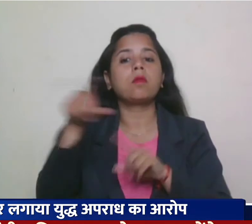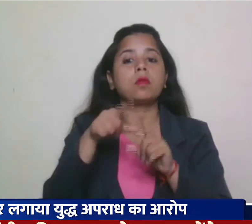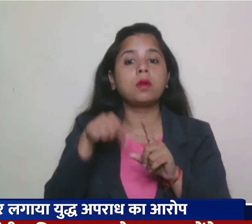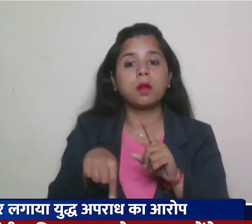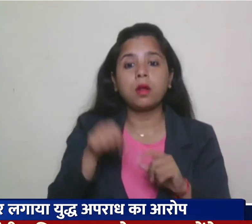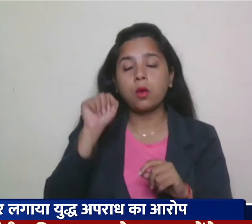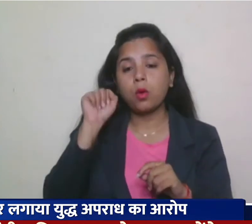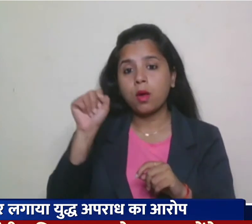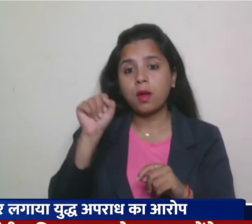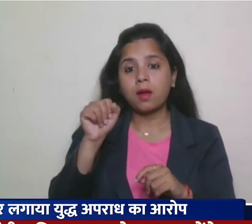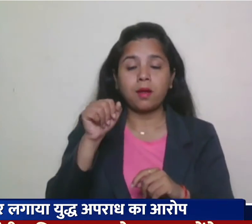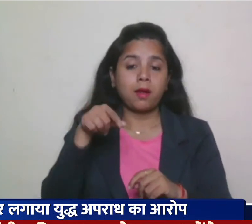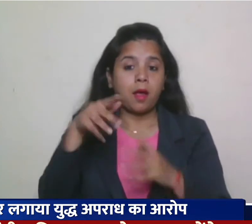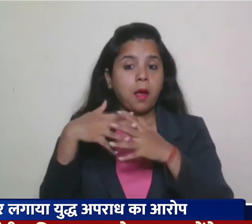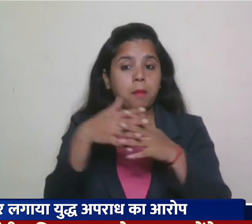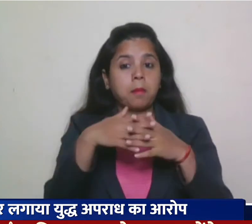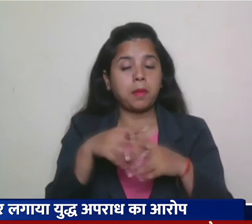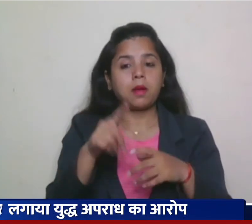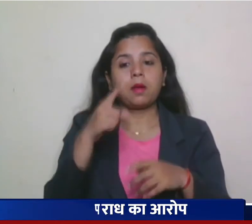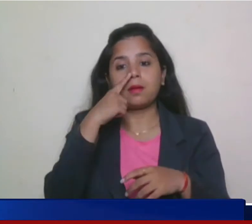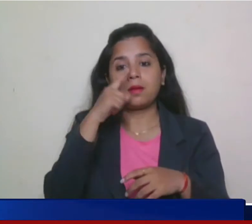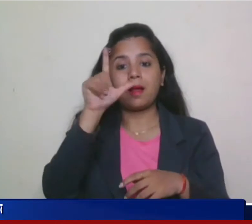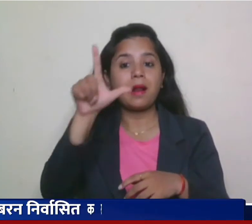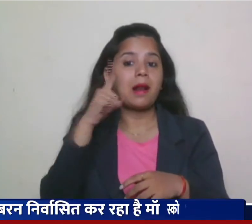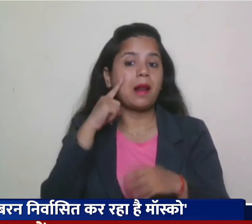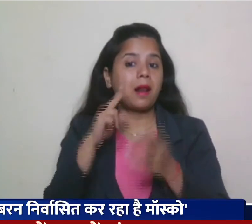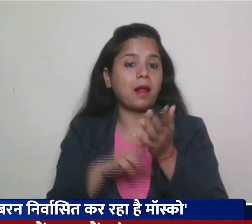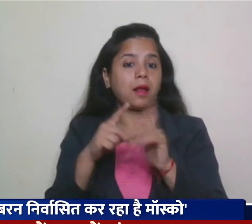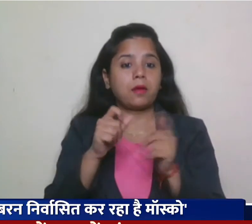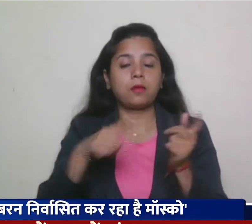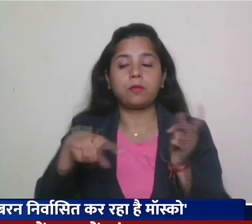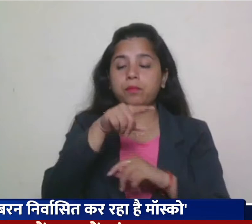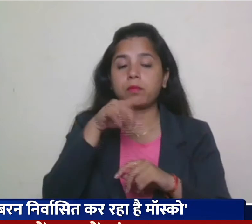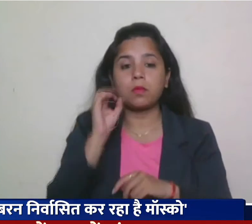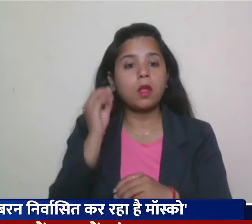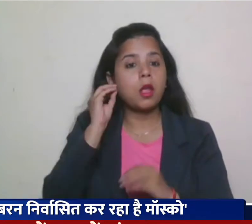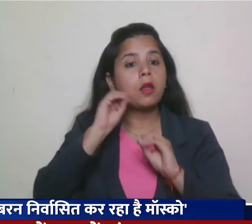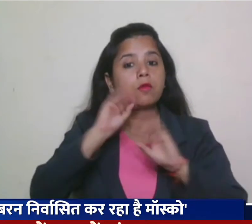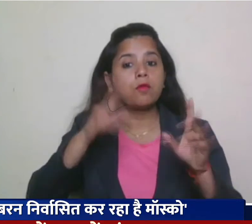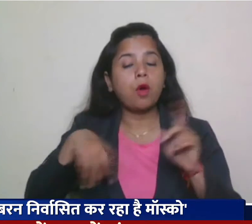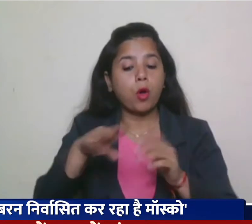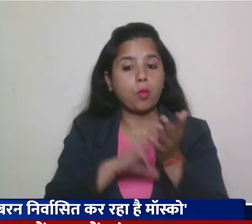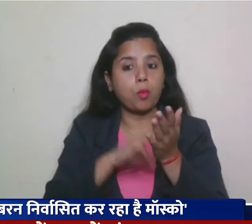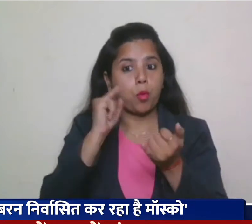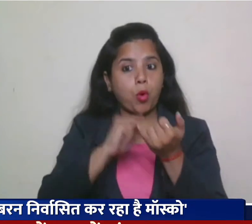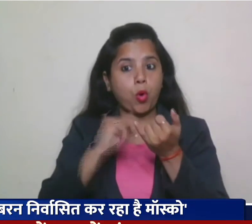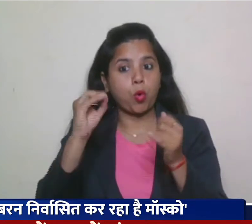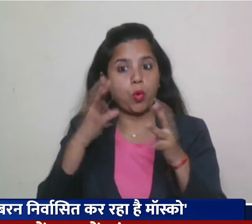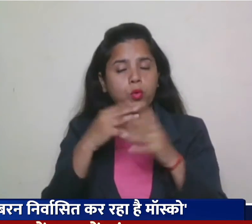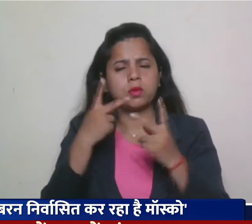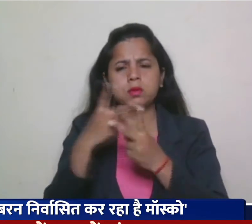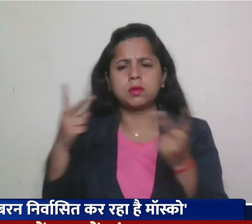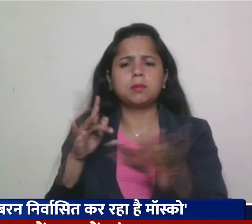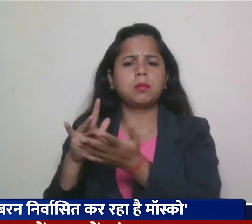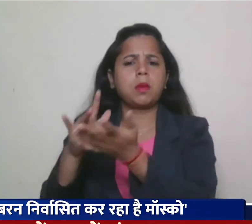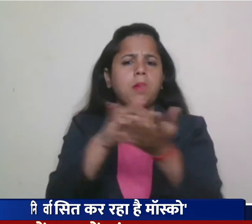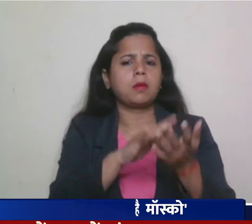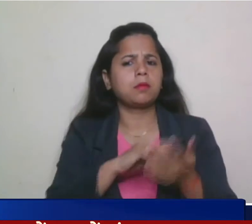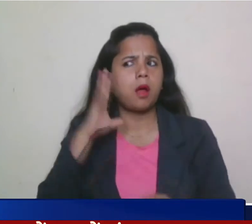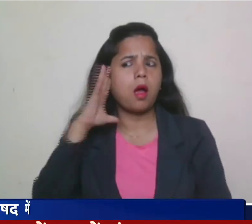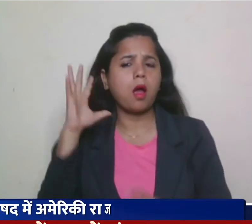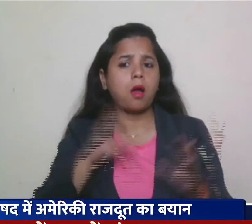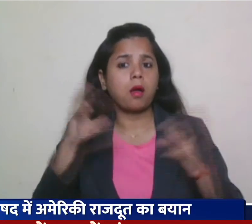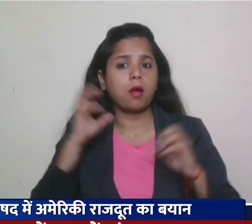लेंडा थॉमस गुरीन फिल्ड ने सेयुथ राश सुरक्षप परिशत को बताया कि मौस्को सहित अलग-अलग स्त्रोतों के मुताबिक